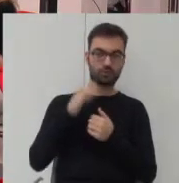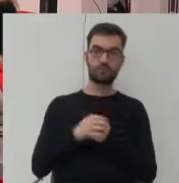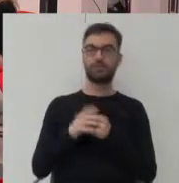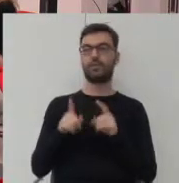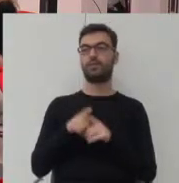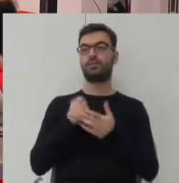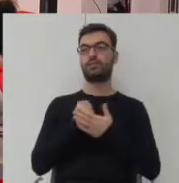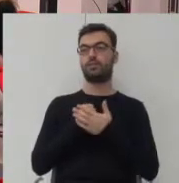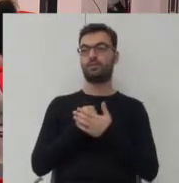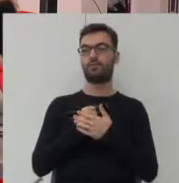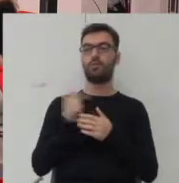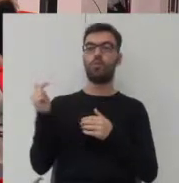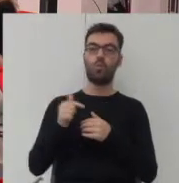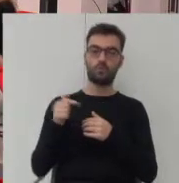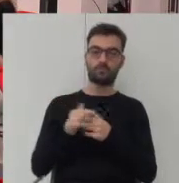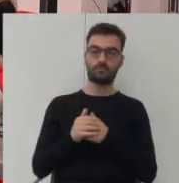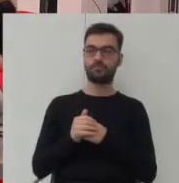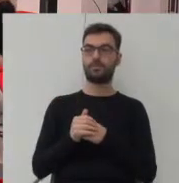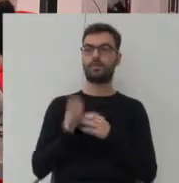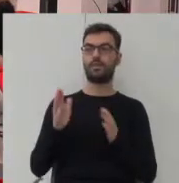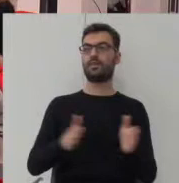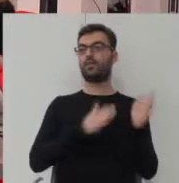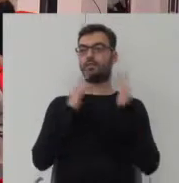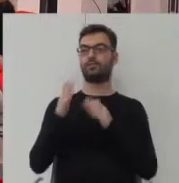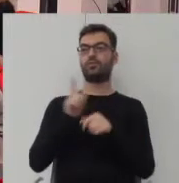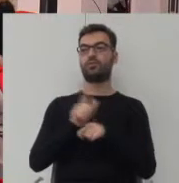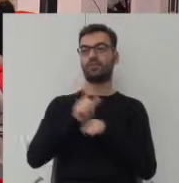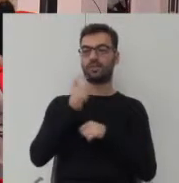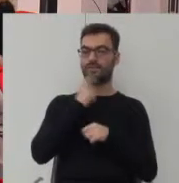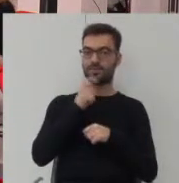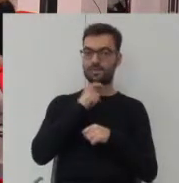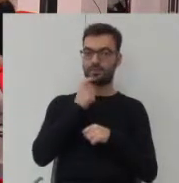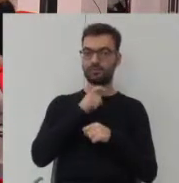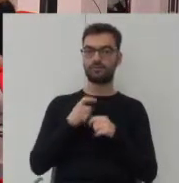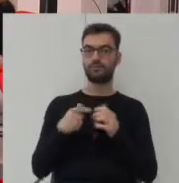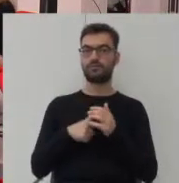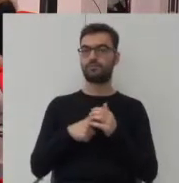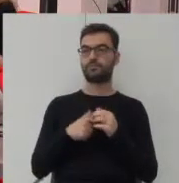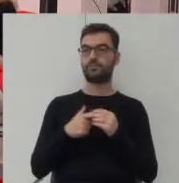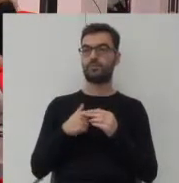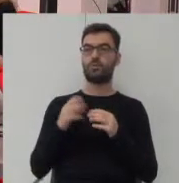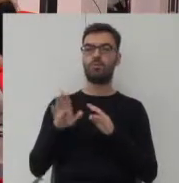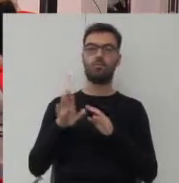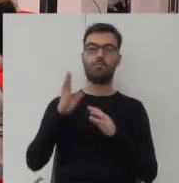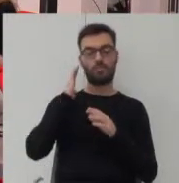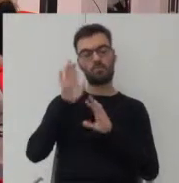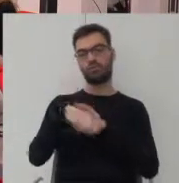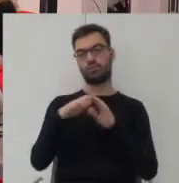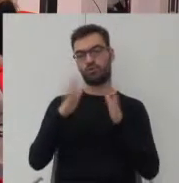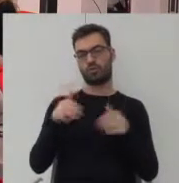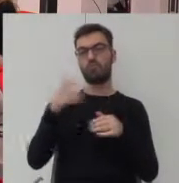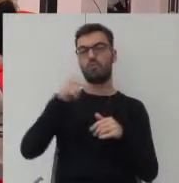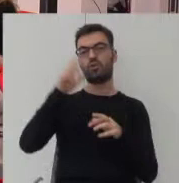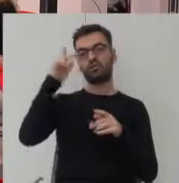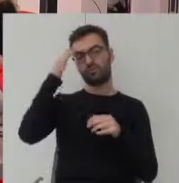kwestii zadłużenia. A kolejna, 12 kwietnia, będzie dotyczyła pustostanów. Będzie można dowiedzieć